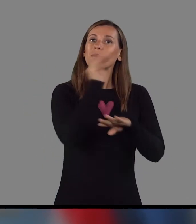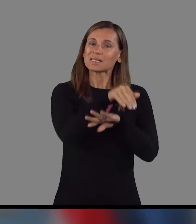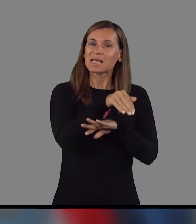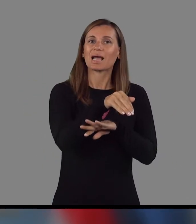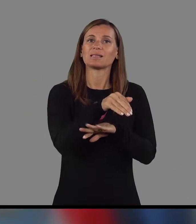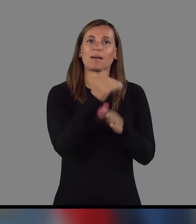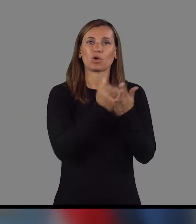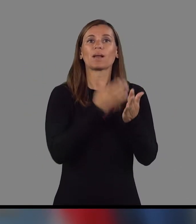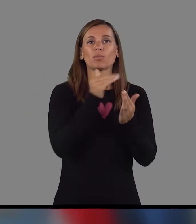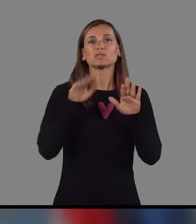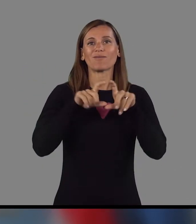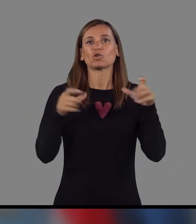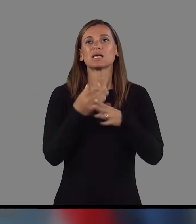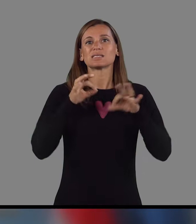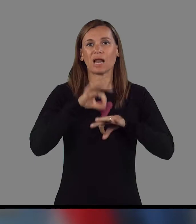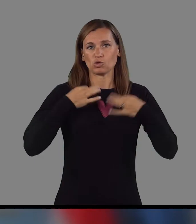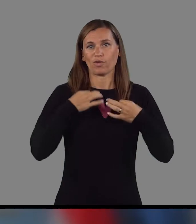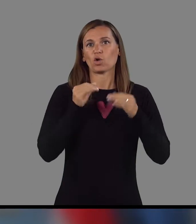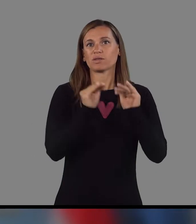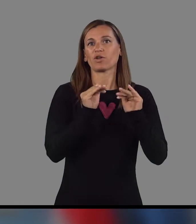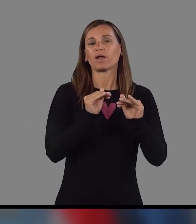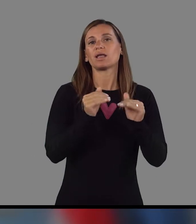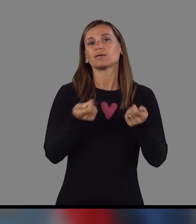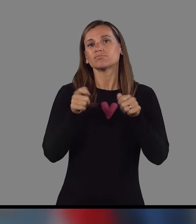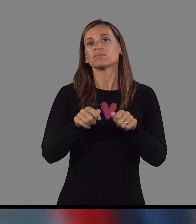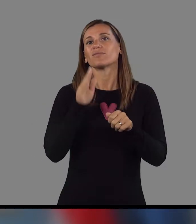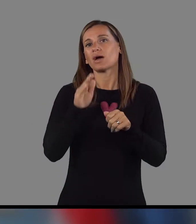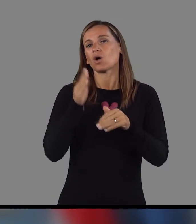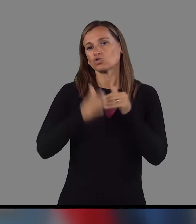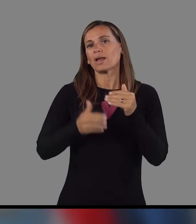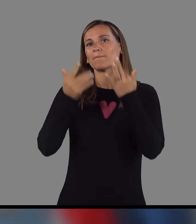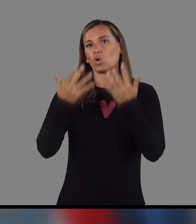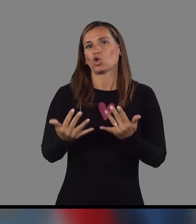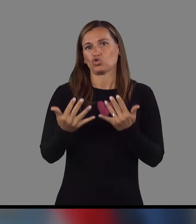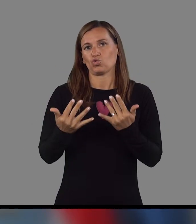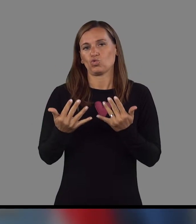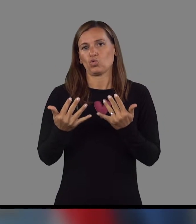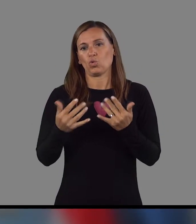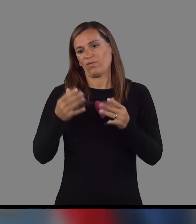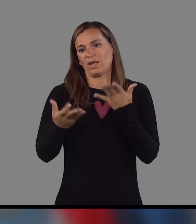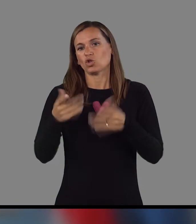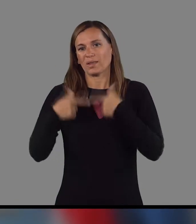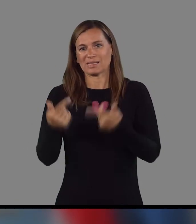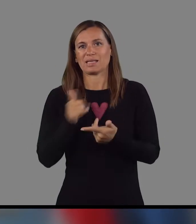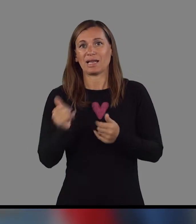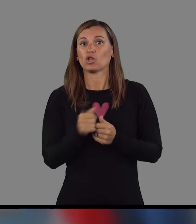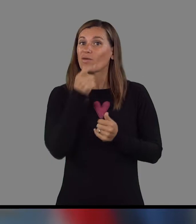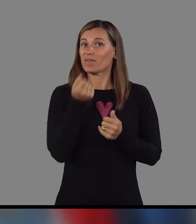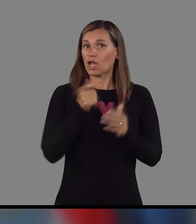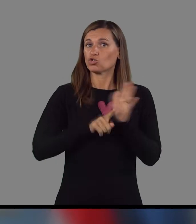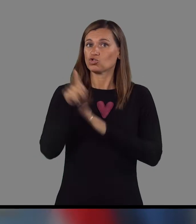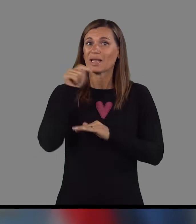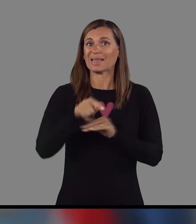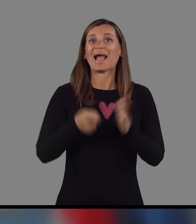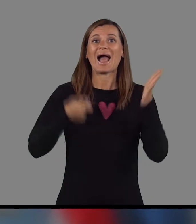zavod za zdravstveno zavarovanje izvedel po končanem letnem obračunu, to je predvidemo v začetku naslednjega leta. Finančne posledice oziroma finančni očinek tega